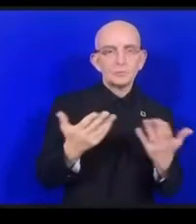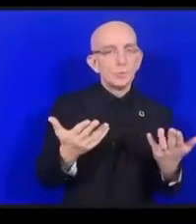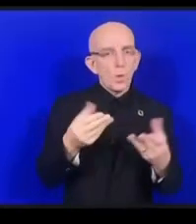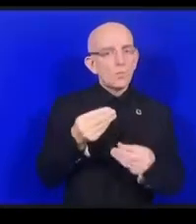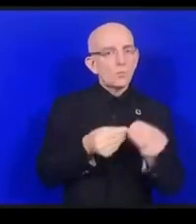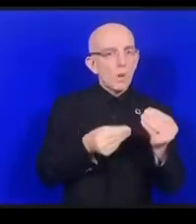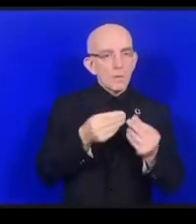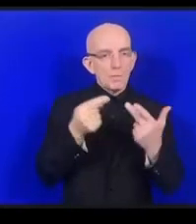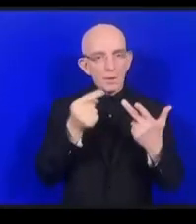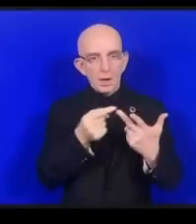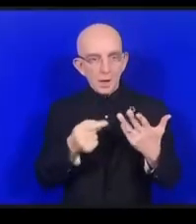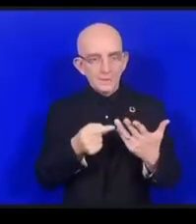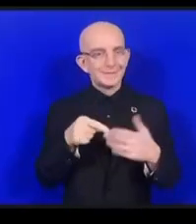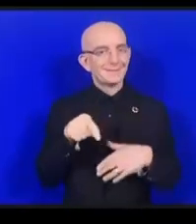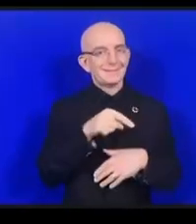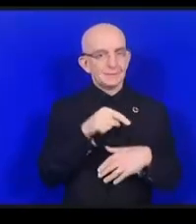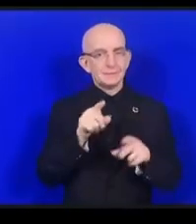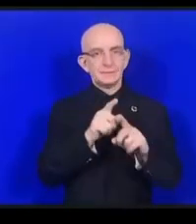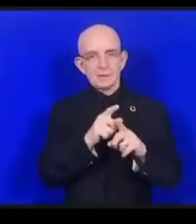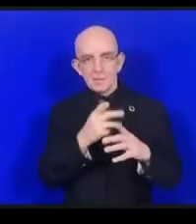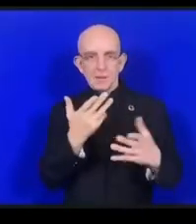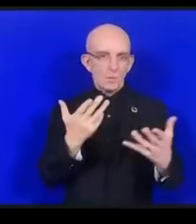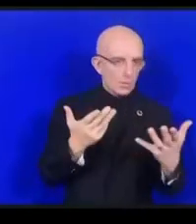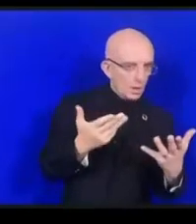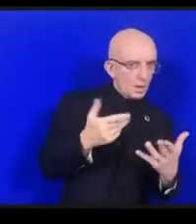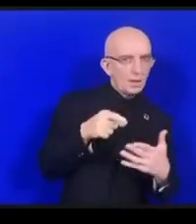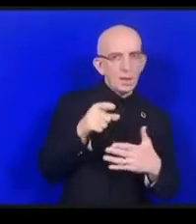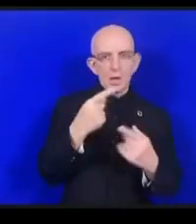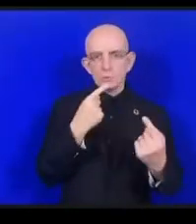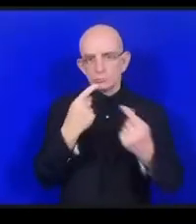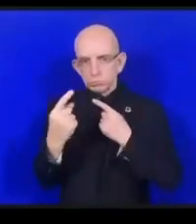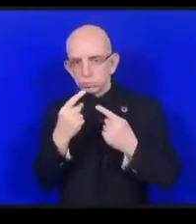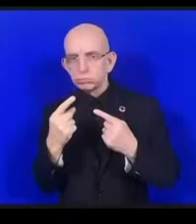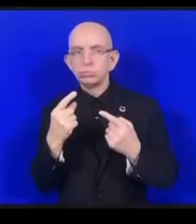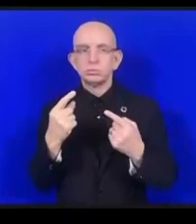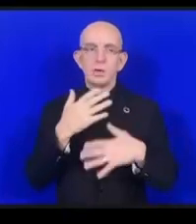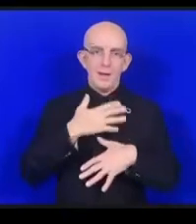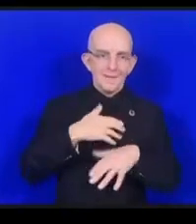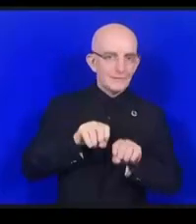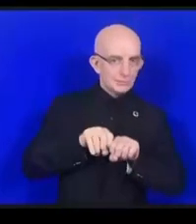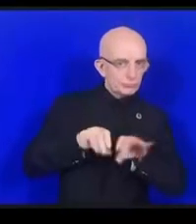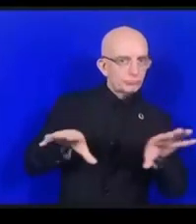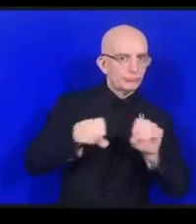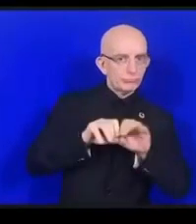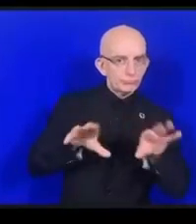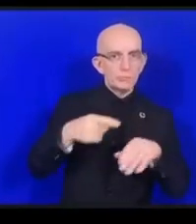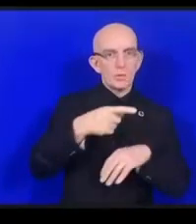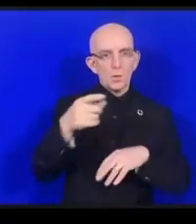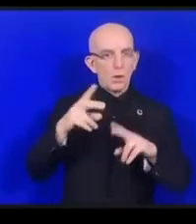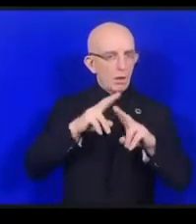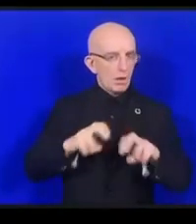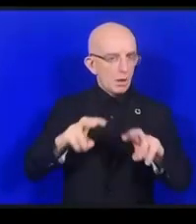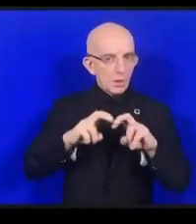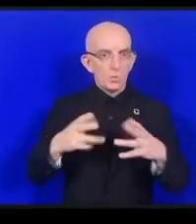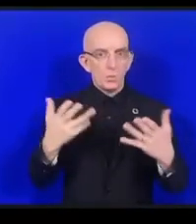いろいろな分析などを出版しています作業を続けているのはそういう分野ですありがとうございます